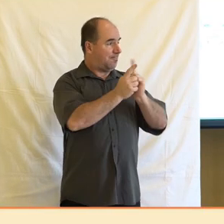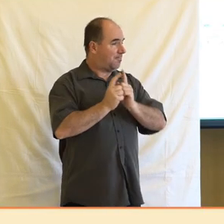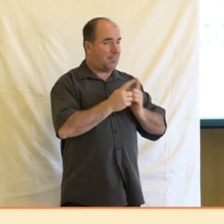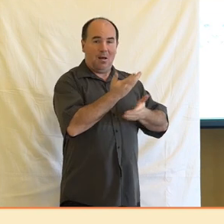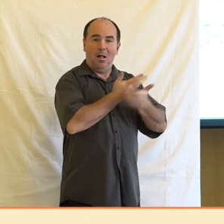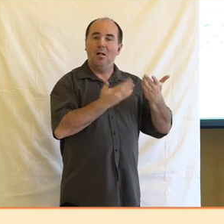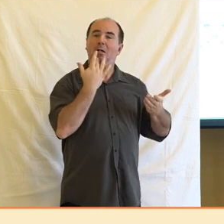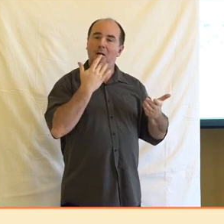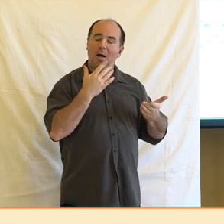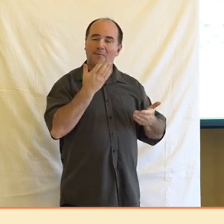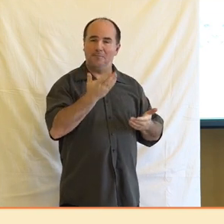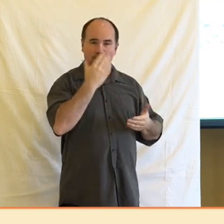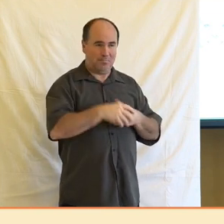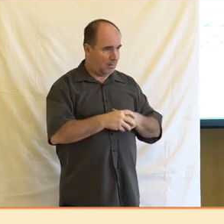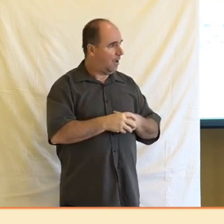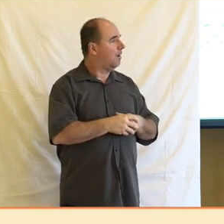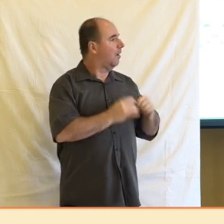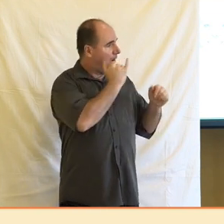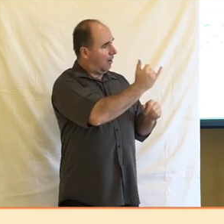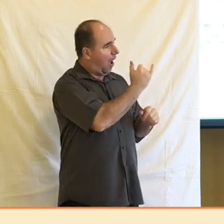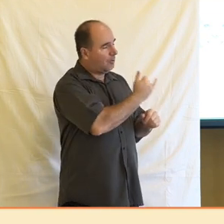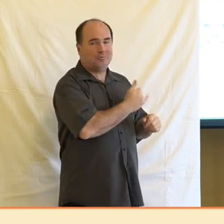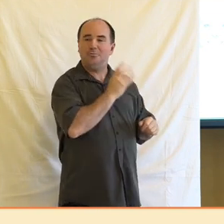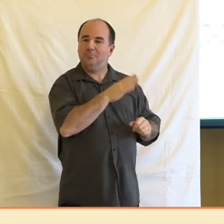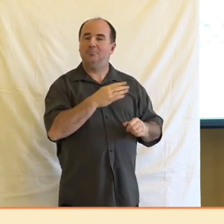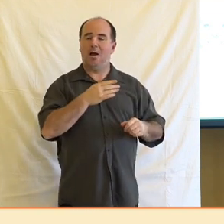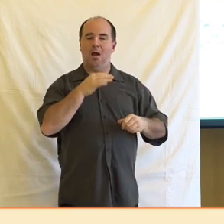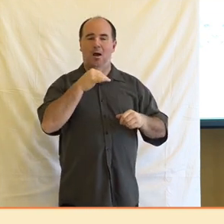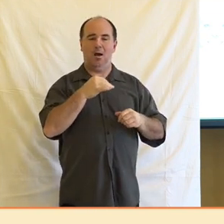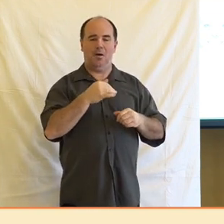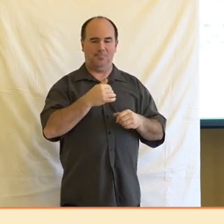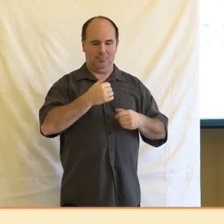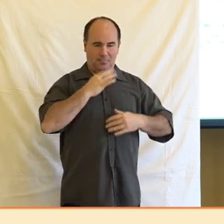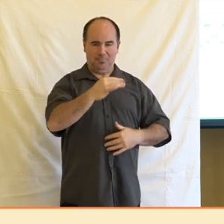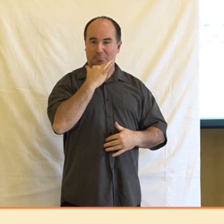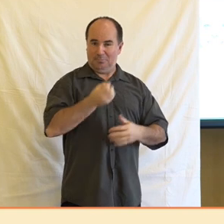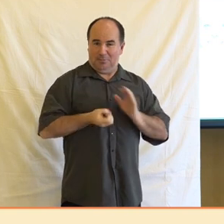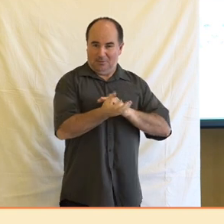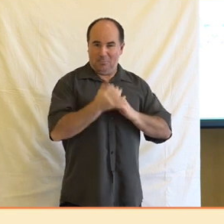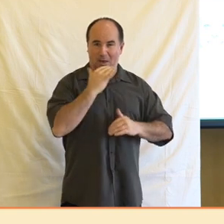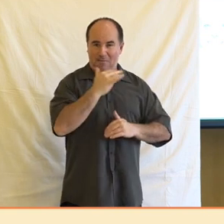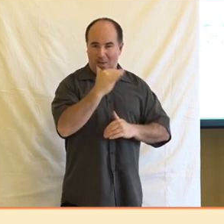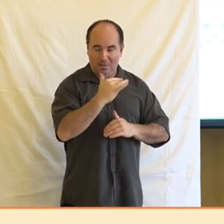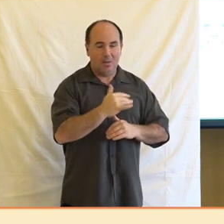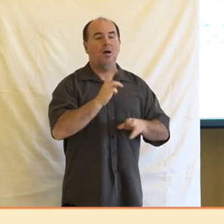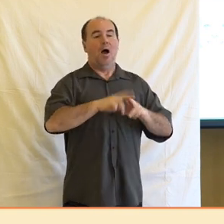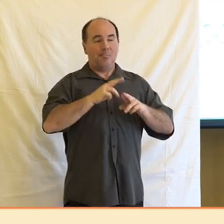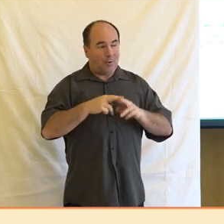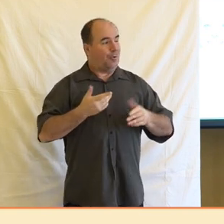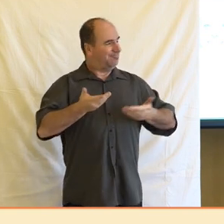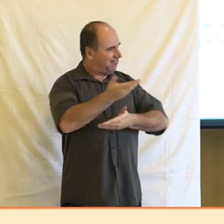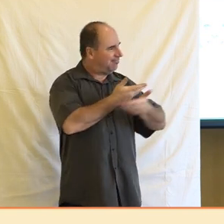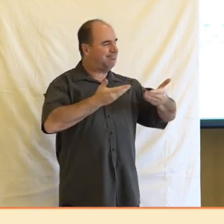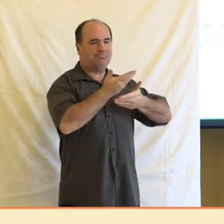jednotliví tady diskutující přednesou příspěvky a následně budeme diskutovat, jak nad těmi toho příspěvky, tak